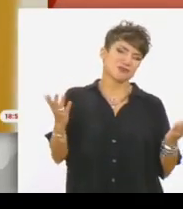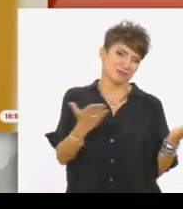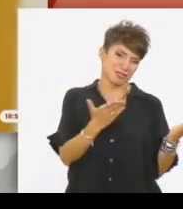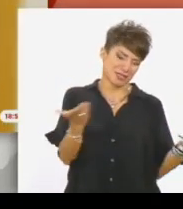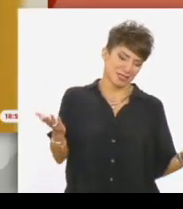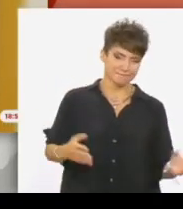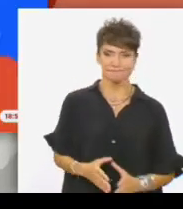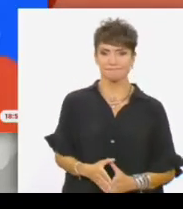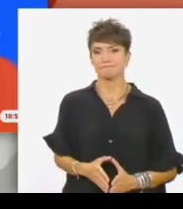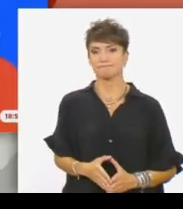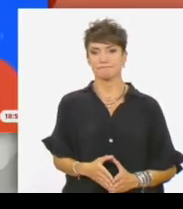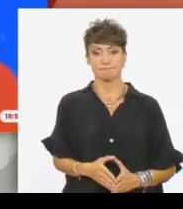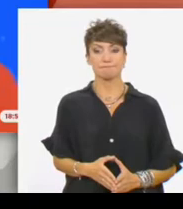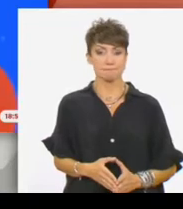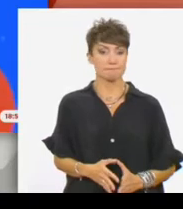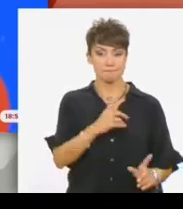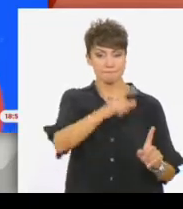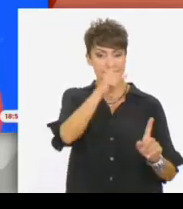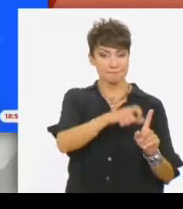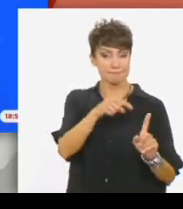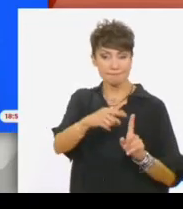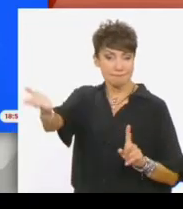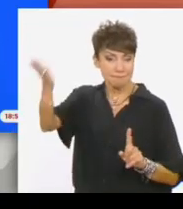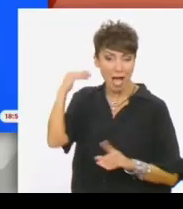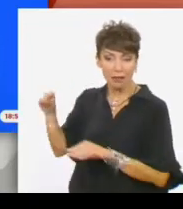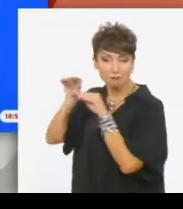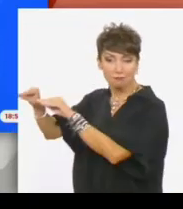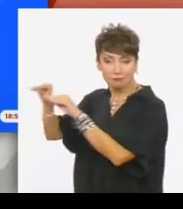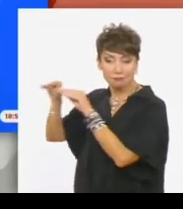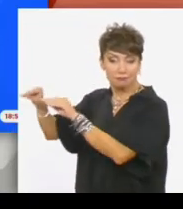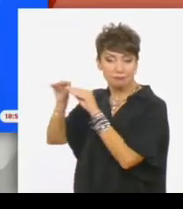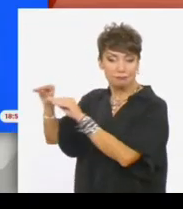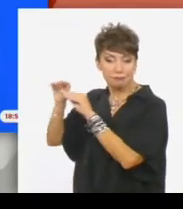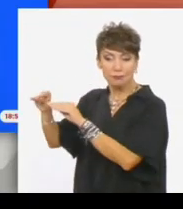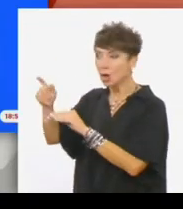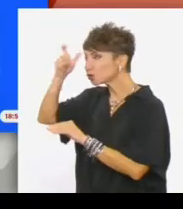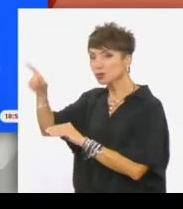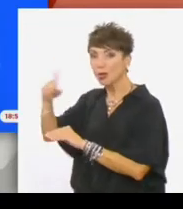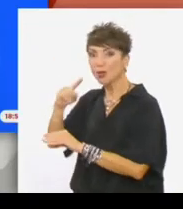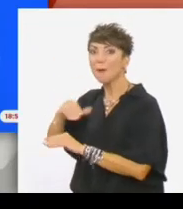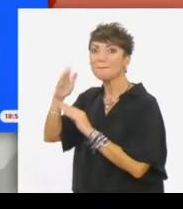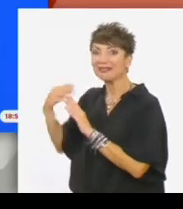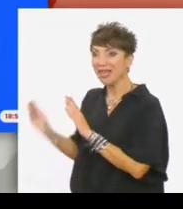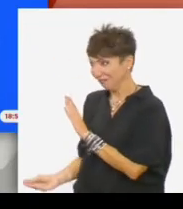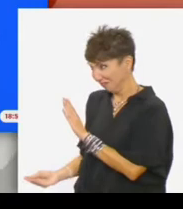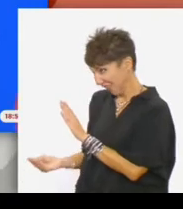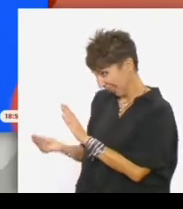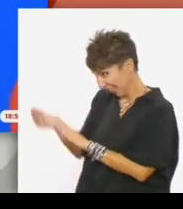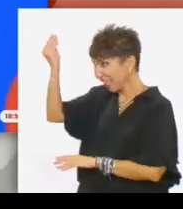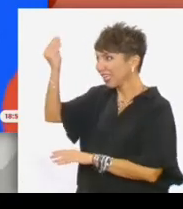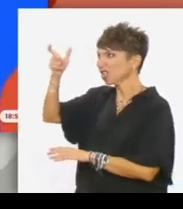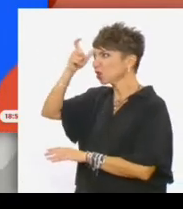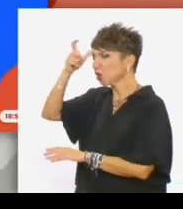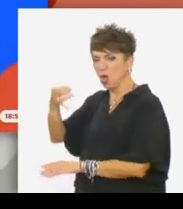ηγεία του. Λοιπόν, όπως είπαμε, Γκιουλέν ήταν ο μέντορας του Τουργάν, τώρα πλέον είναι ο χειρότερος εχθρός του. Θεωρείται, η Πάμις είναι αυτός ο οποίος